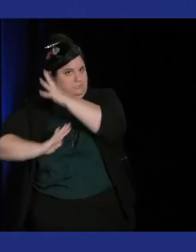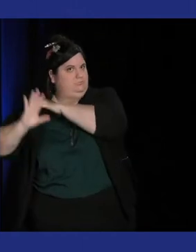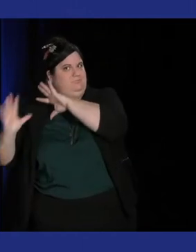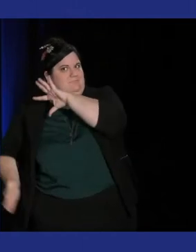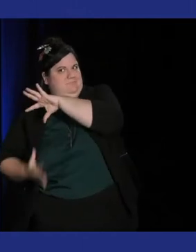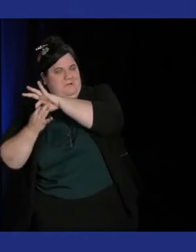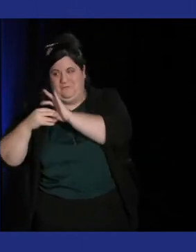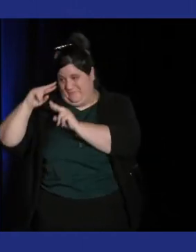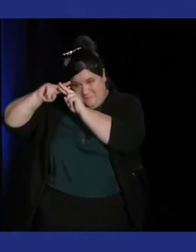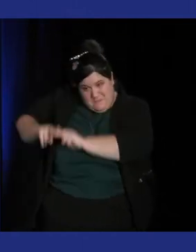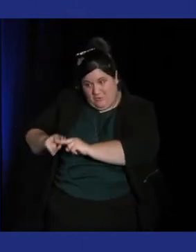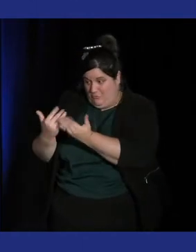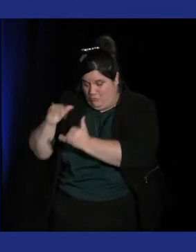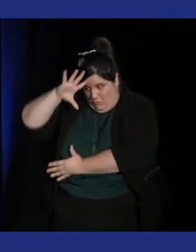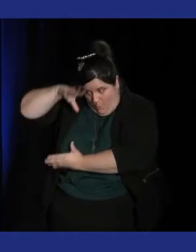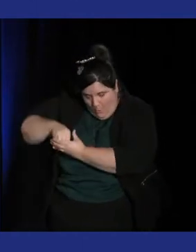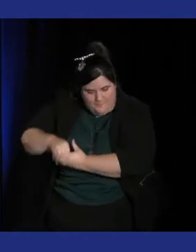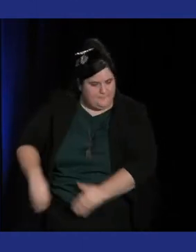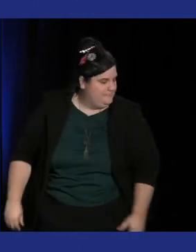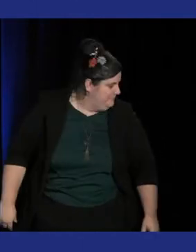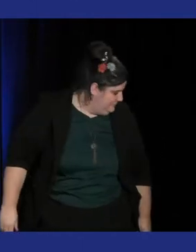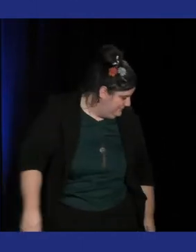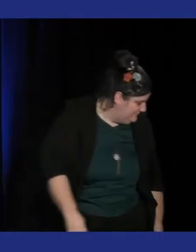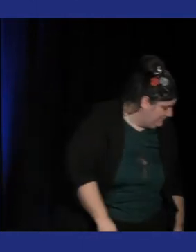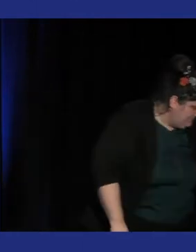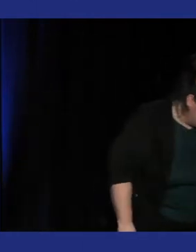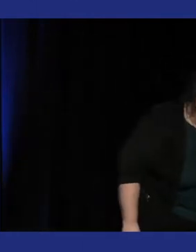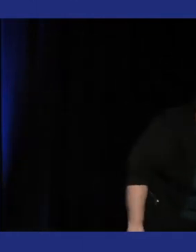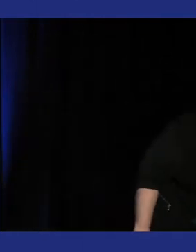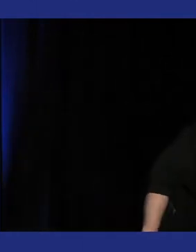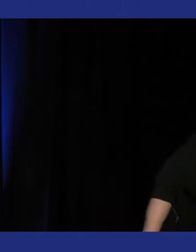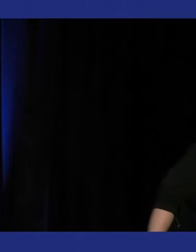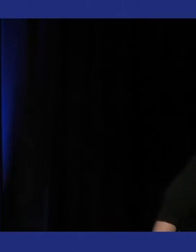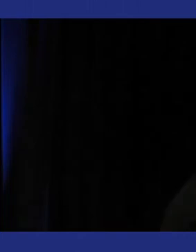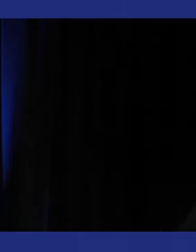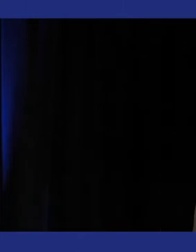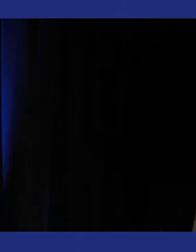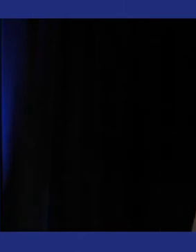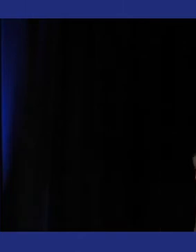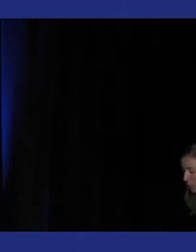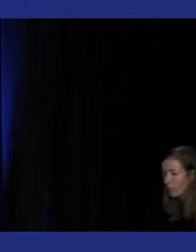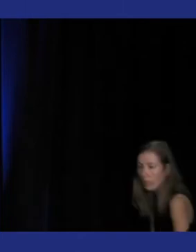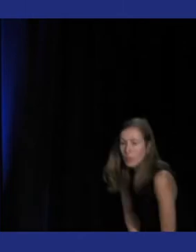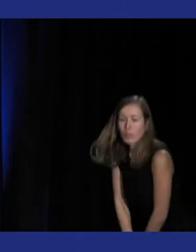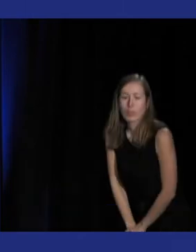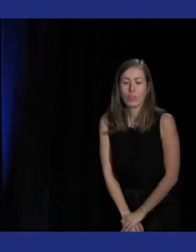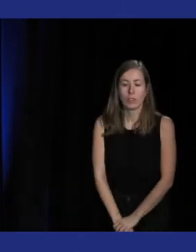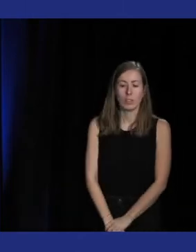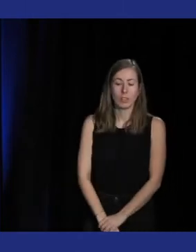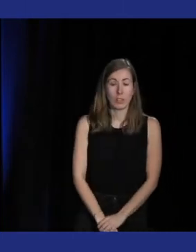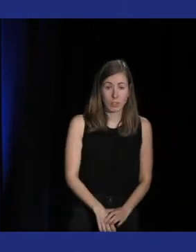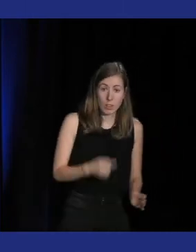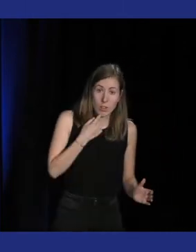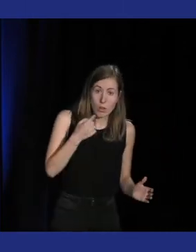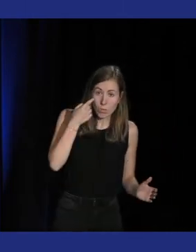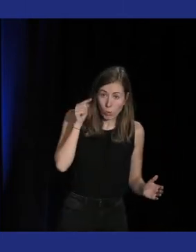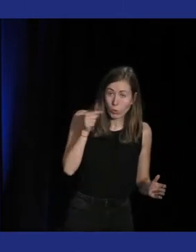fait partie de la mémoire qu'on a des jeux en fait Est-ce que pour toi ça peut aussi permettre d'avoir une sorte de redécouverte c'est-à qu'on va jouer à des jeux avec